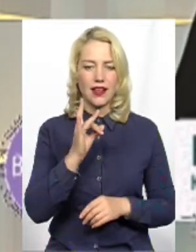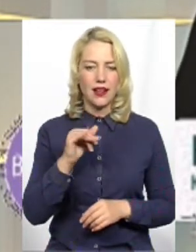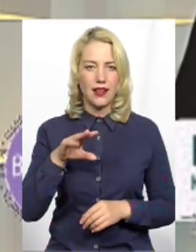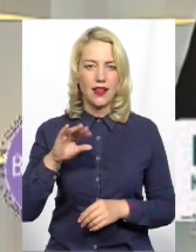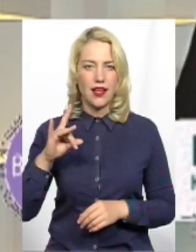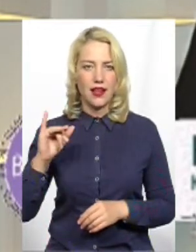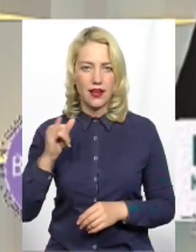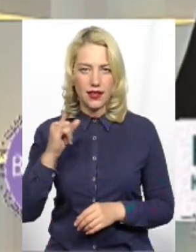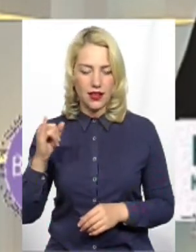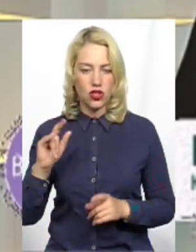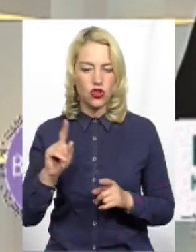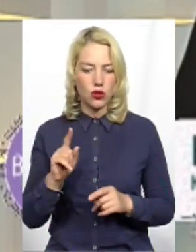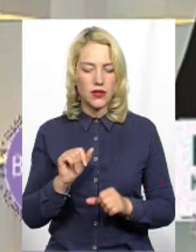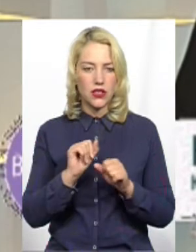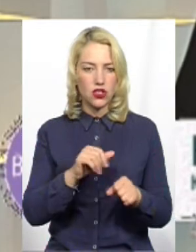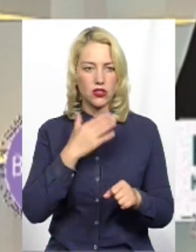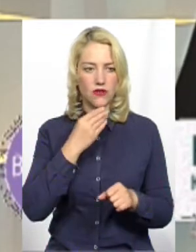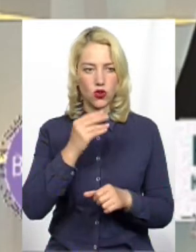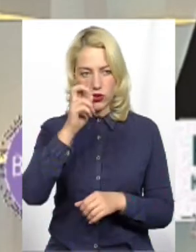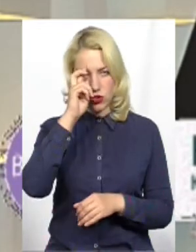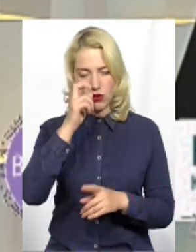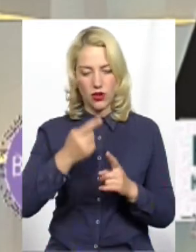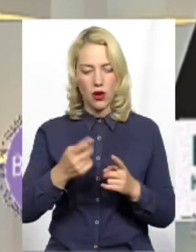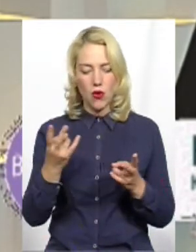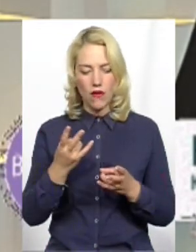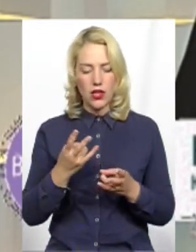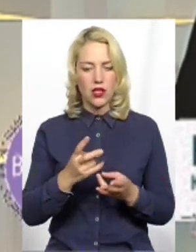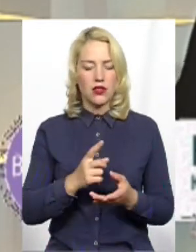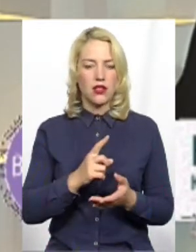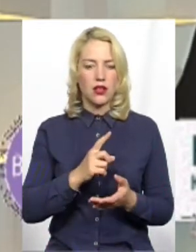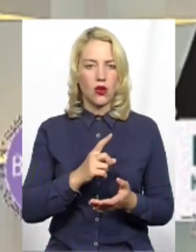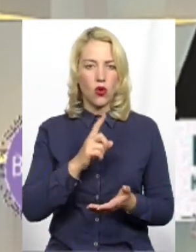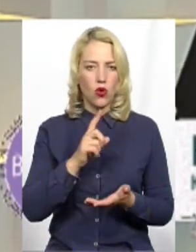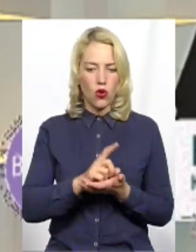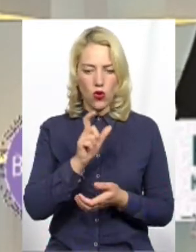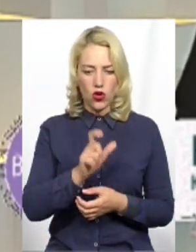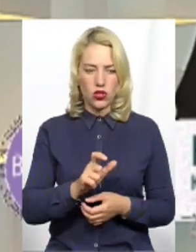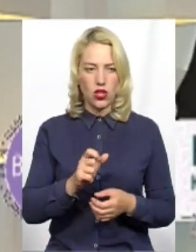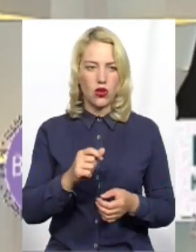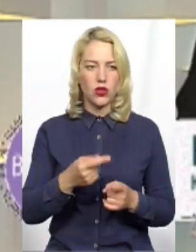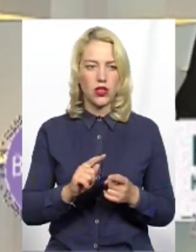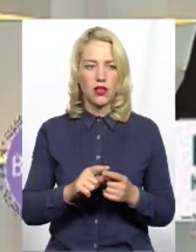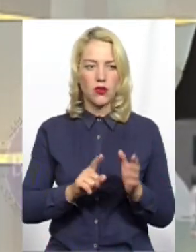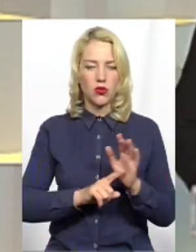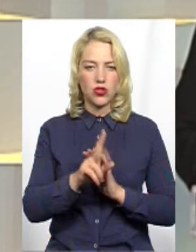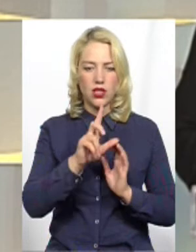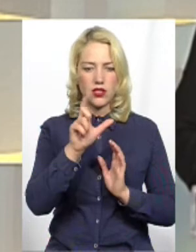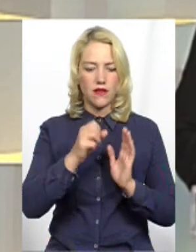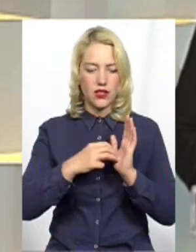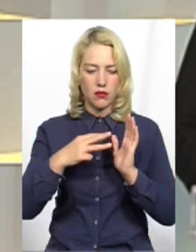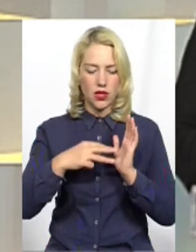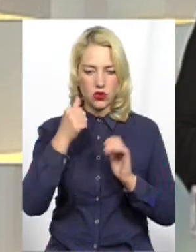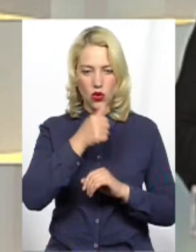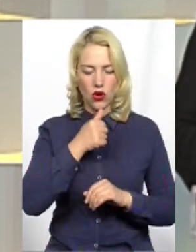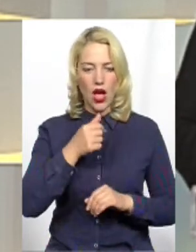державу, мають святий обов'язок, кожний чоловік. Він наступає з 18 років, а дозволено на отримання зброї